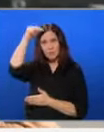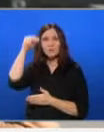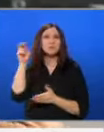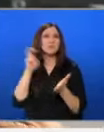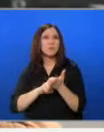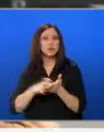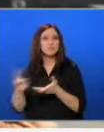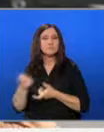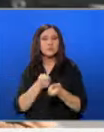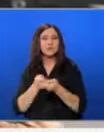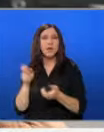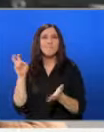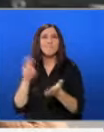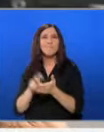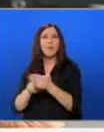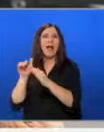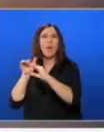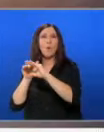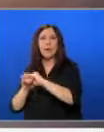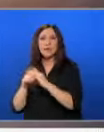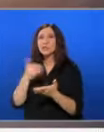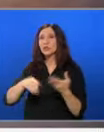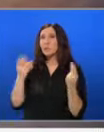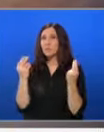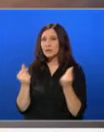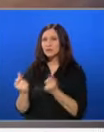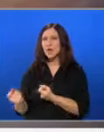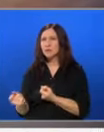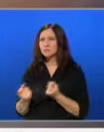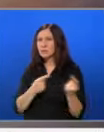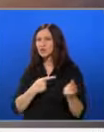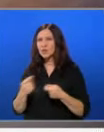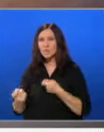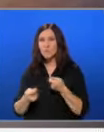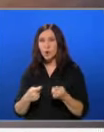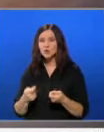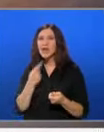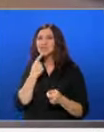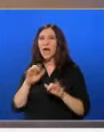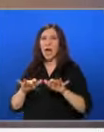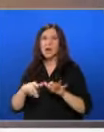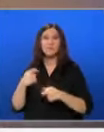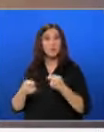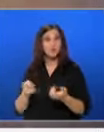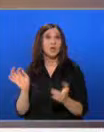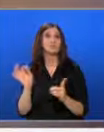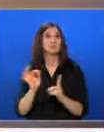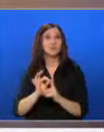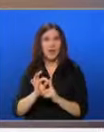Теглени са от банкомати. Част от паричните средства са изпращани в борси за търгуване с криптовалута с цел